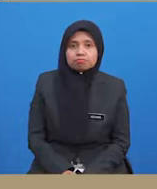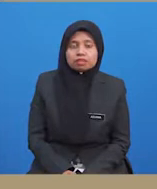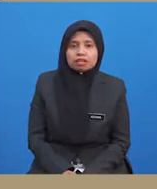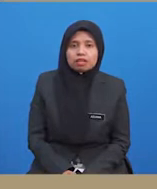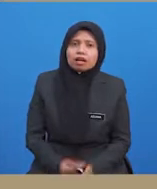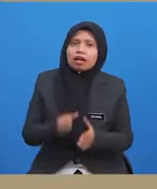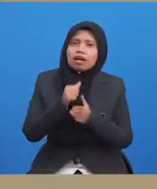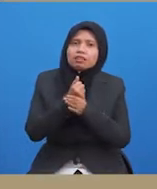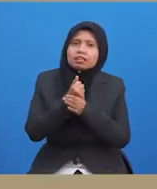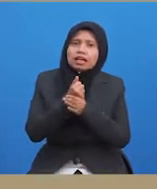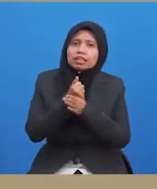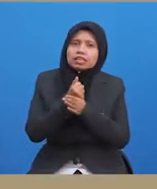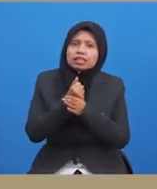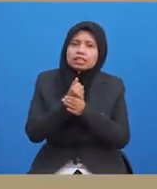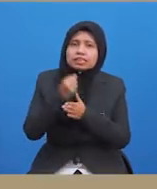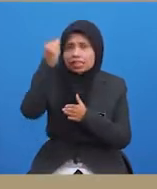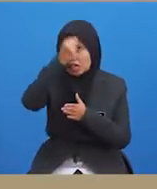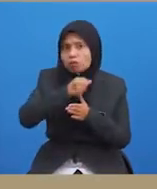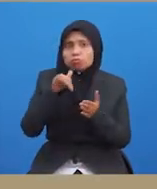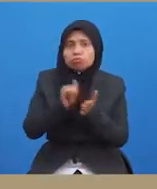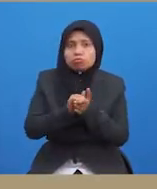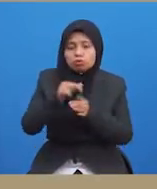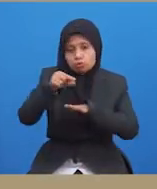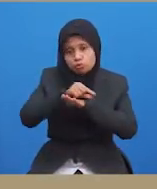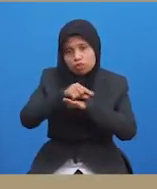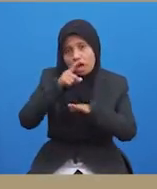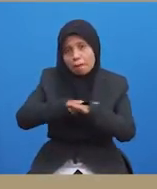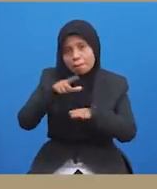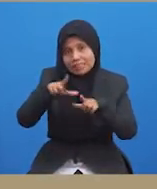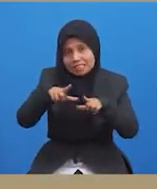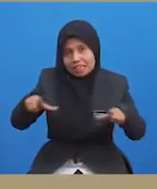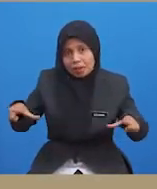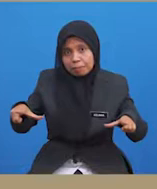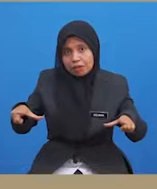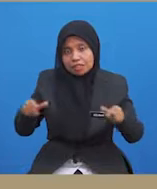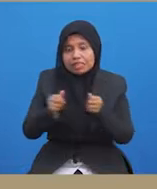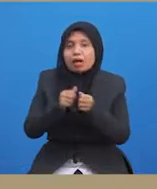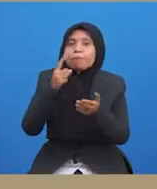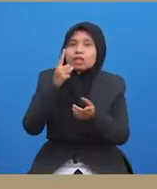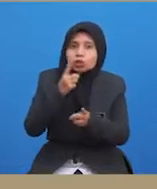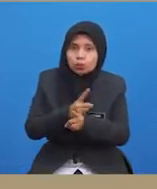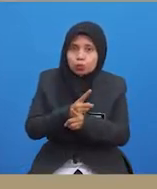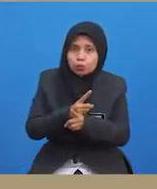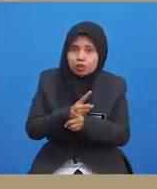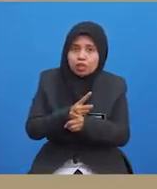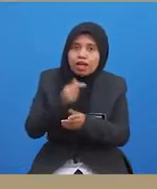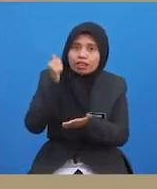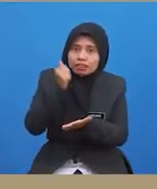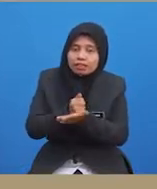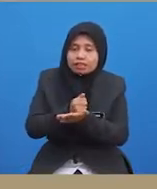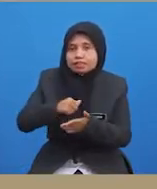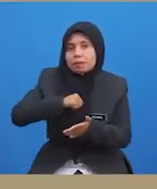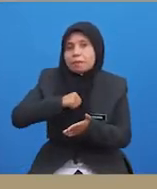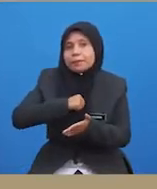Antara tingkah laku tersebut adalah menggunakan masa lapang secara produktif, tegaskan